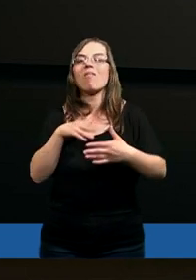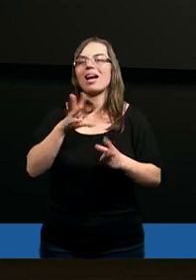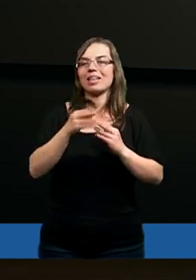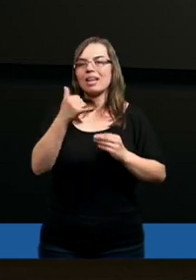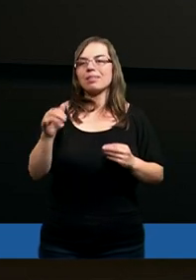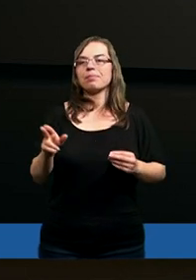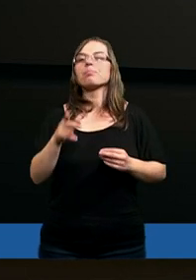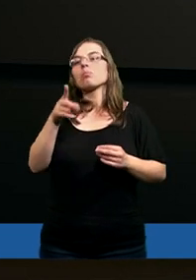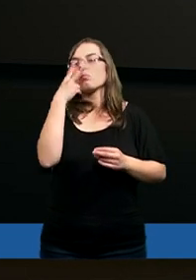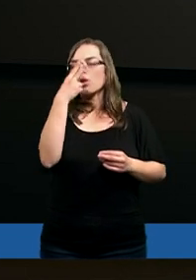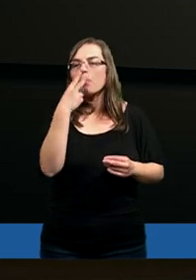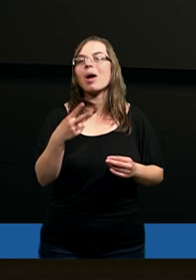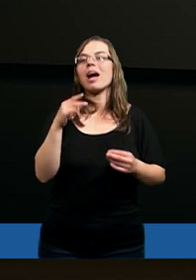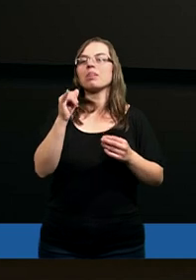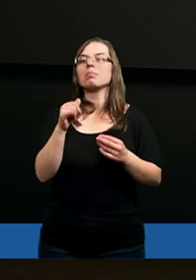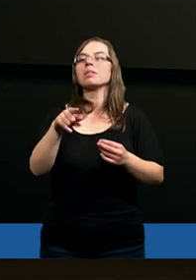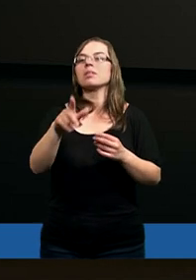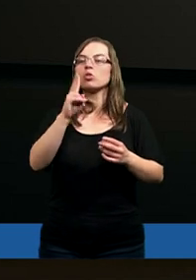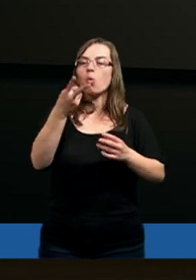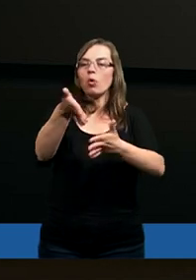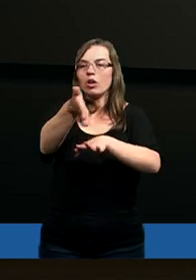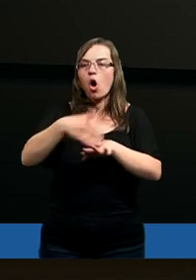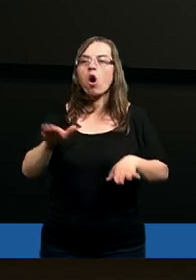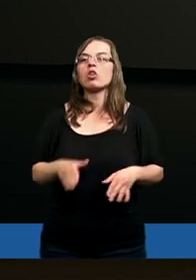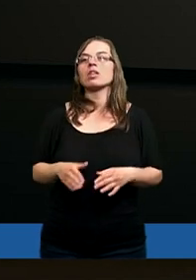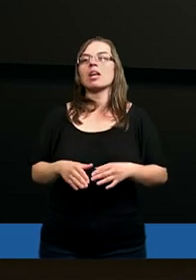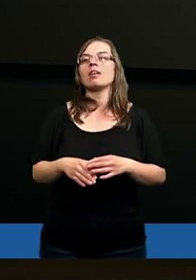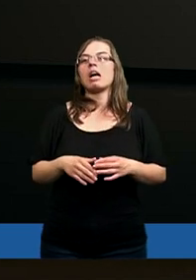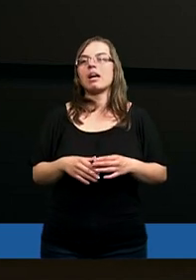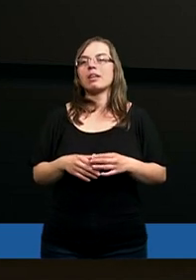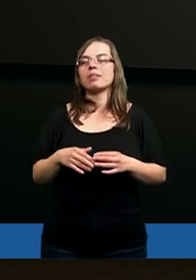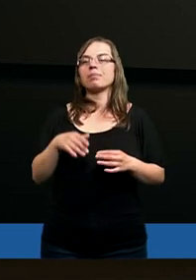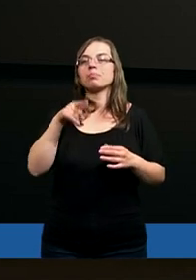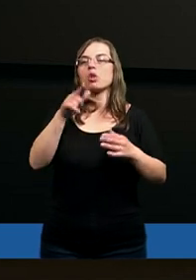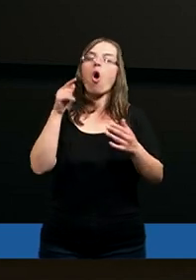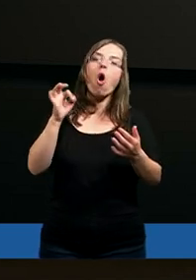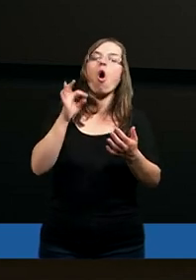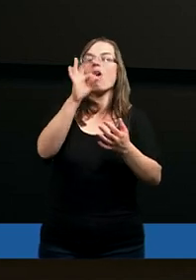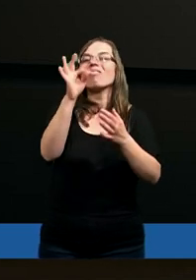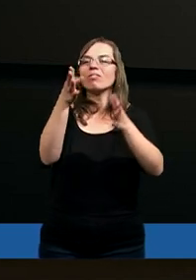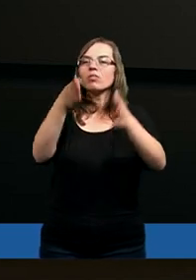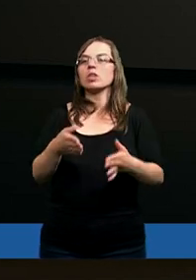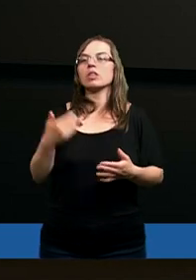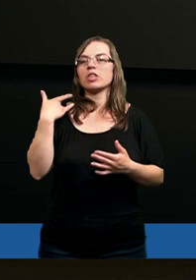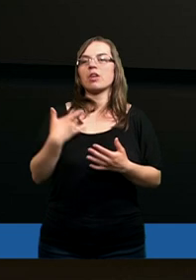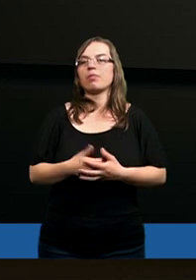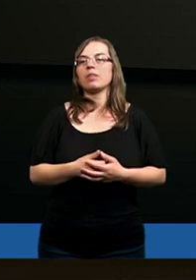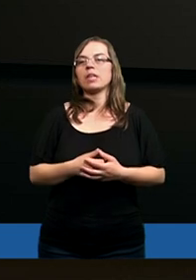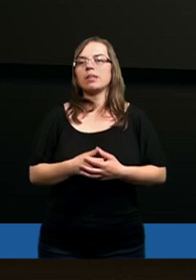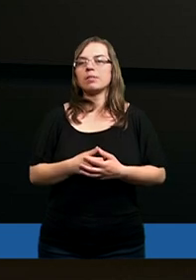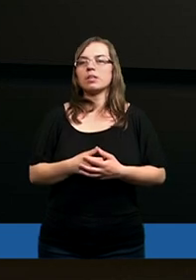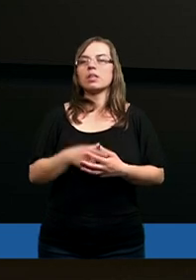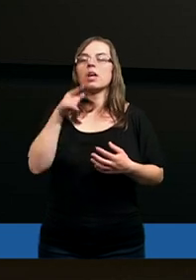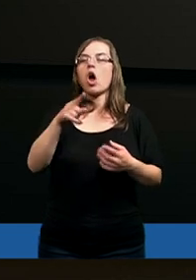mówiliśmy. Popatrzmy na drugi rozdział albo może najpierw na list Judy. Skoro